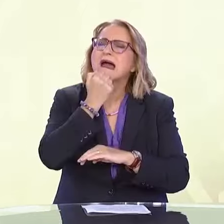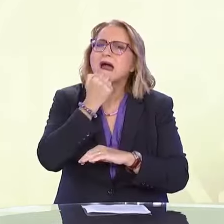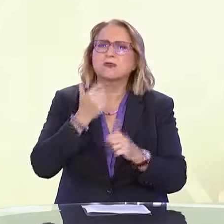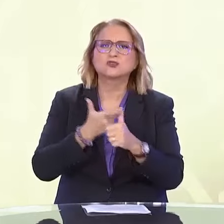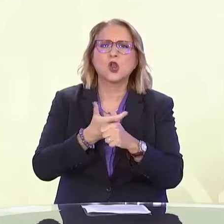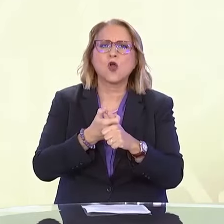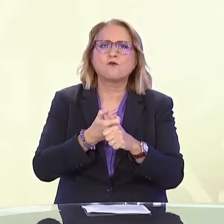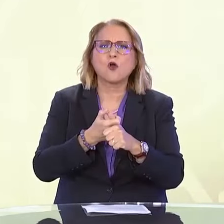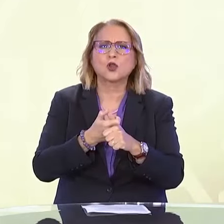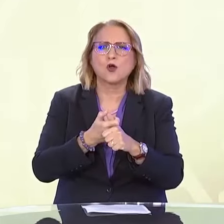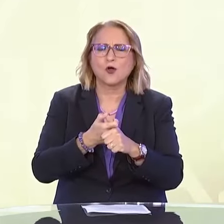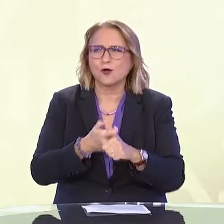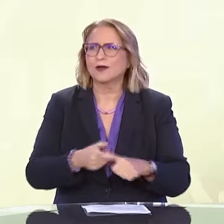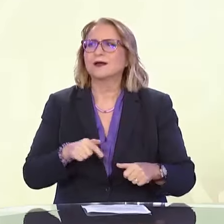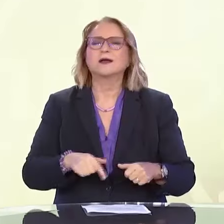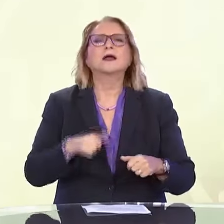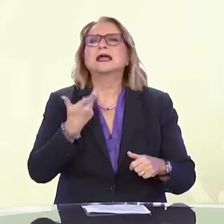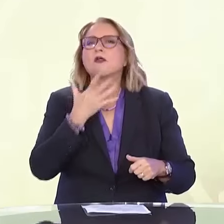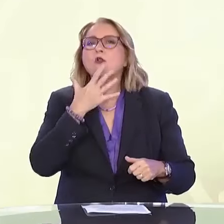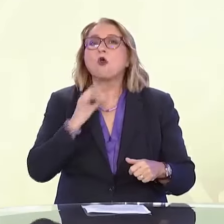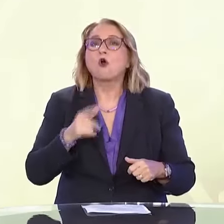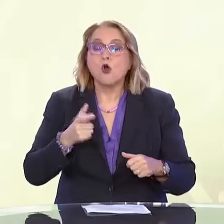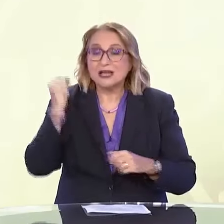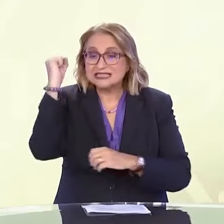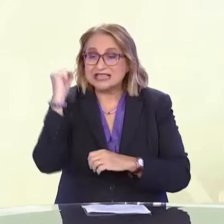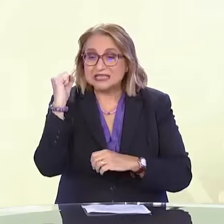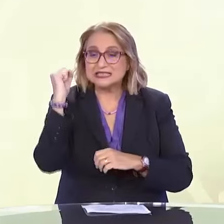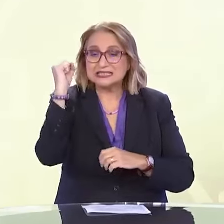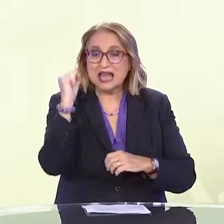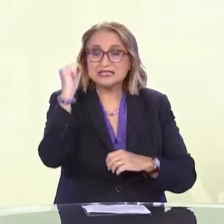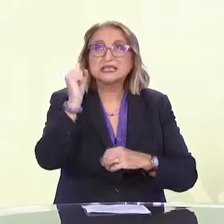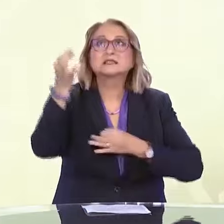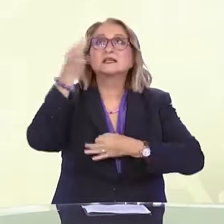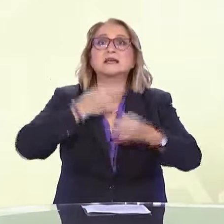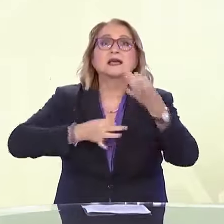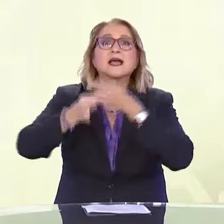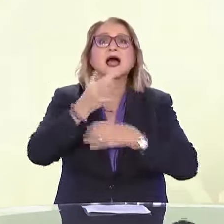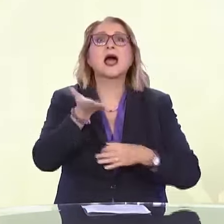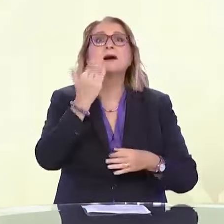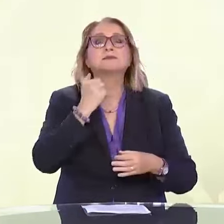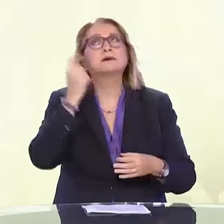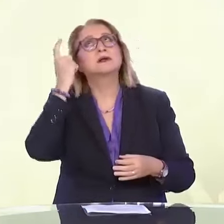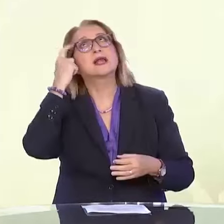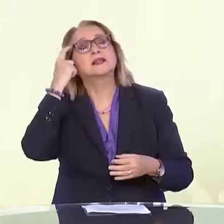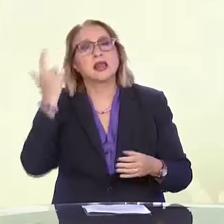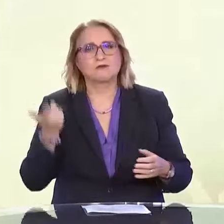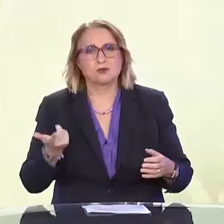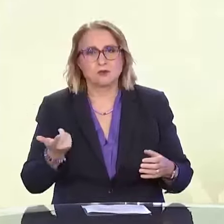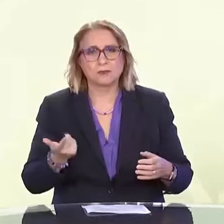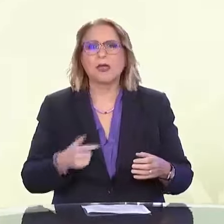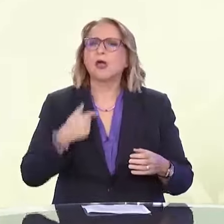ηγετική αναγγελία των στάσεων. Αυτό που λέει επόμενη στάση, έρτ. Συγγνώμη, ποιο λεωφορείο είναι αυτό? Αυτό είναι το